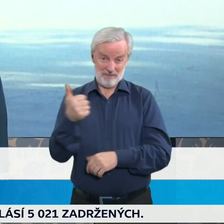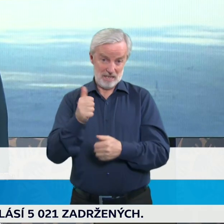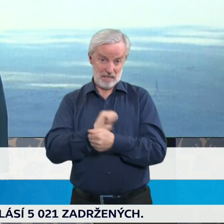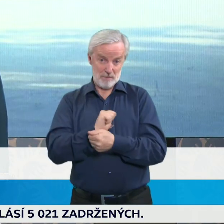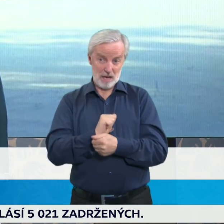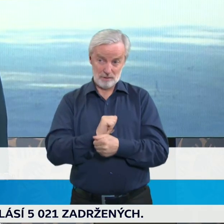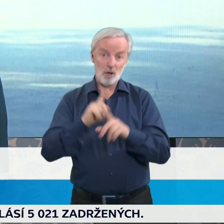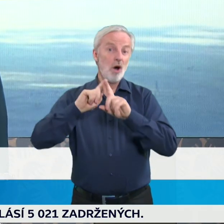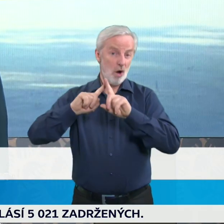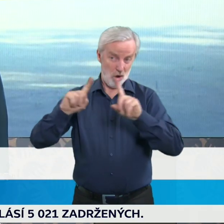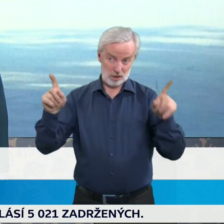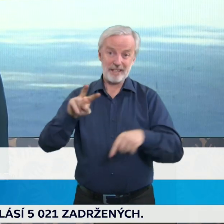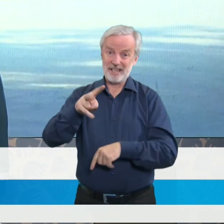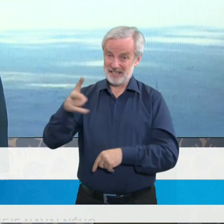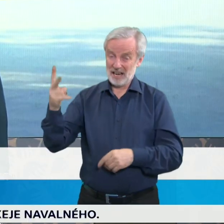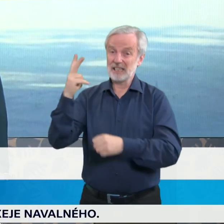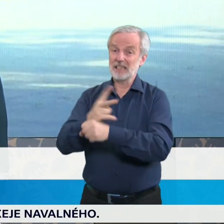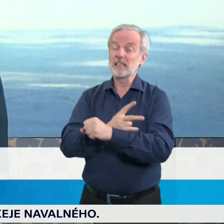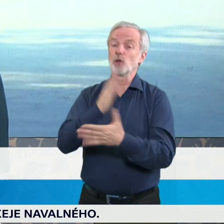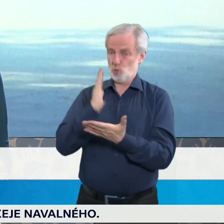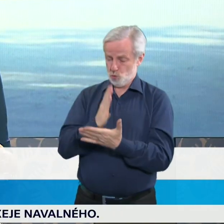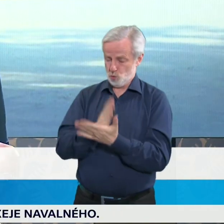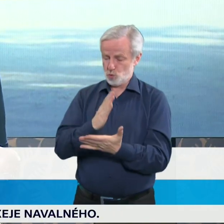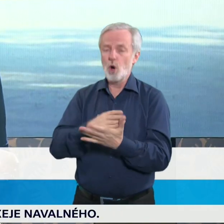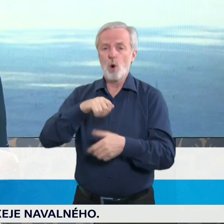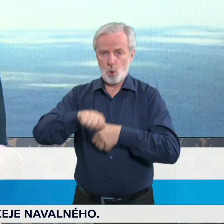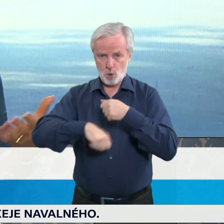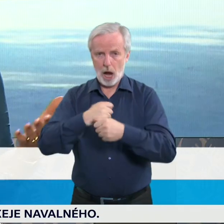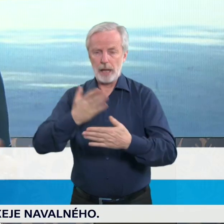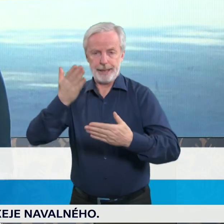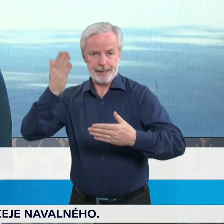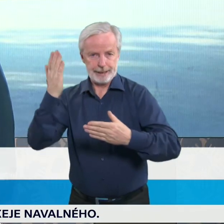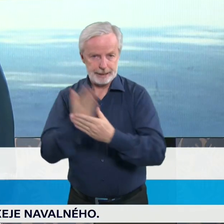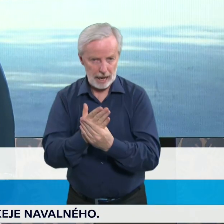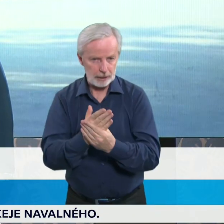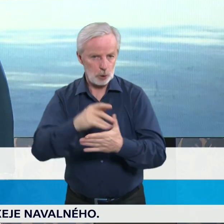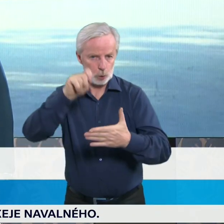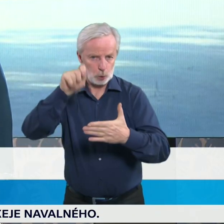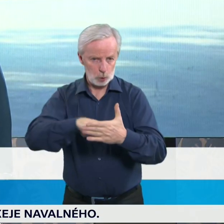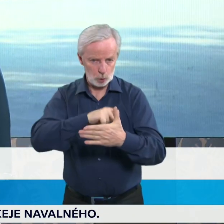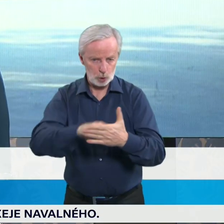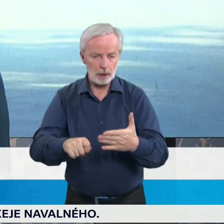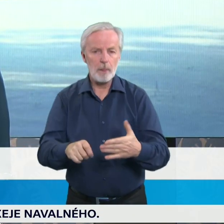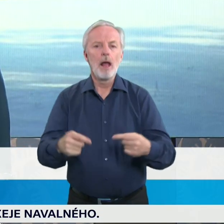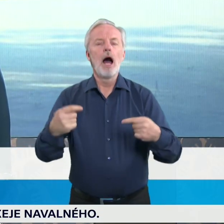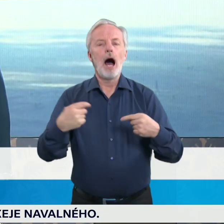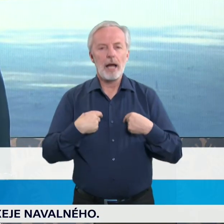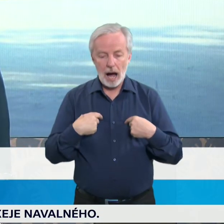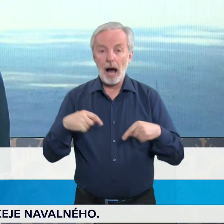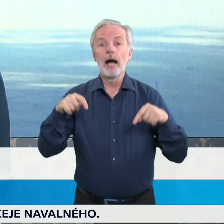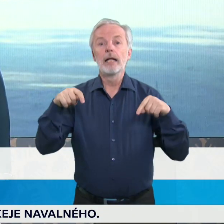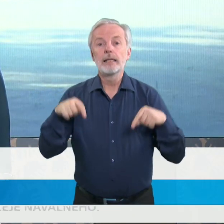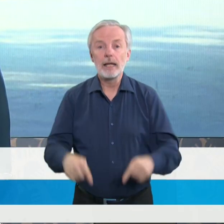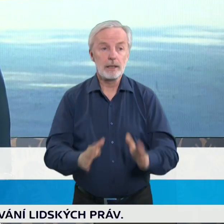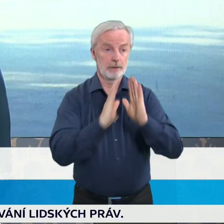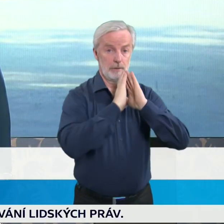závažnému kroku. A já využívám tohoto místa a vyzývám